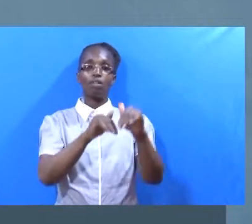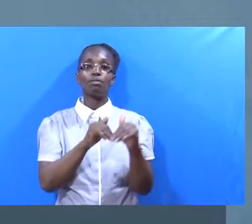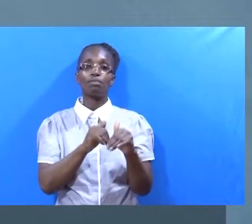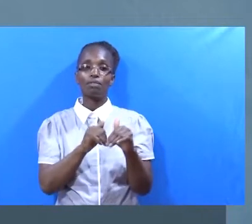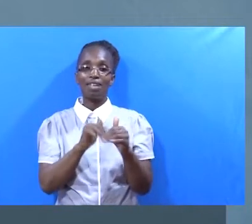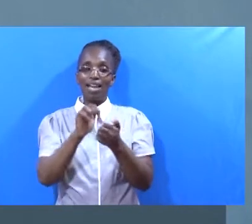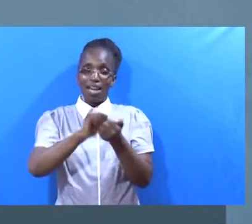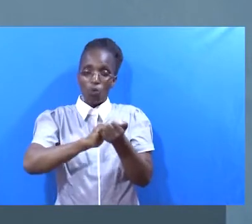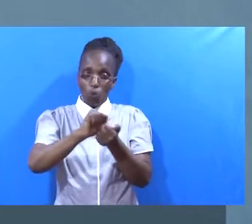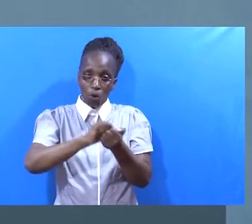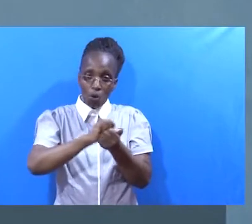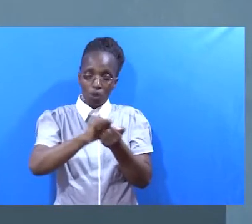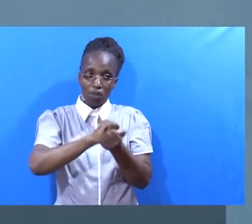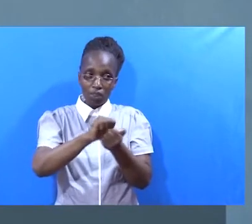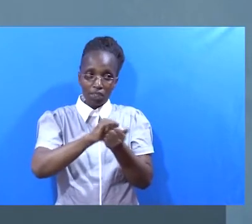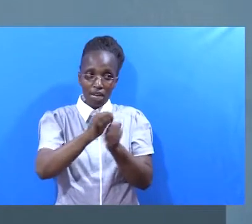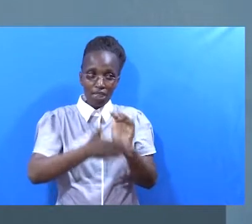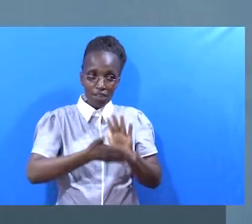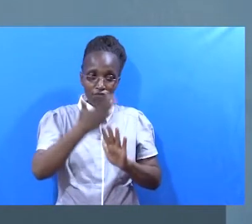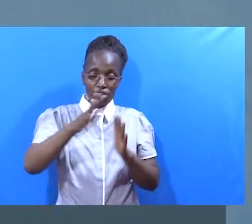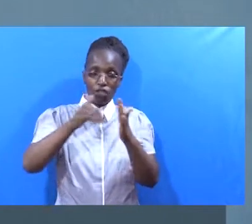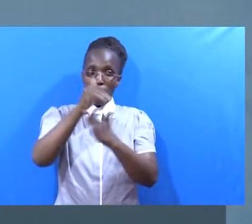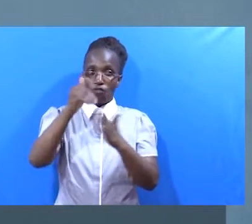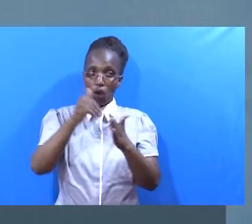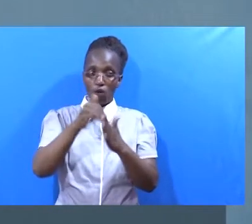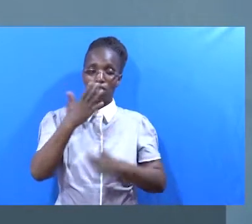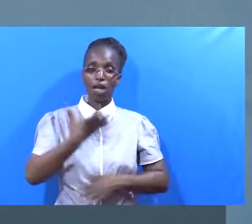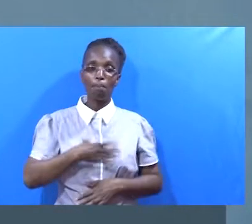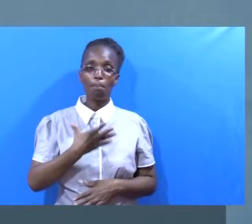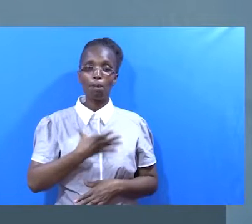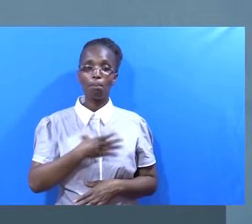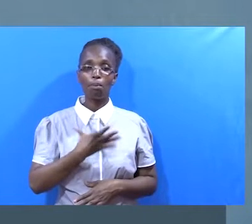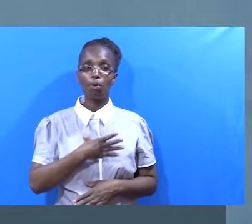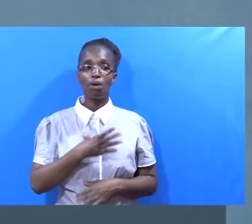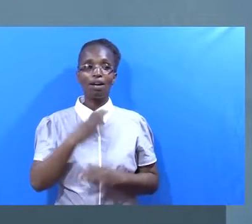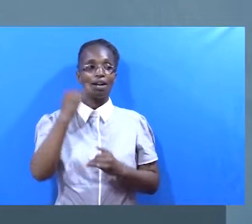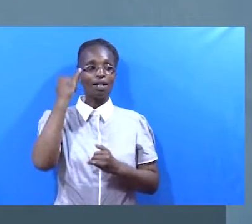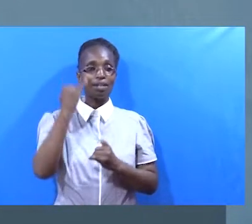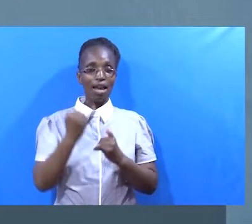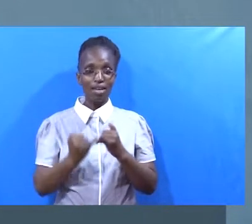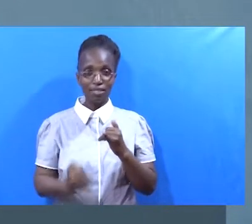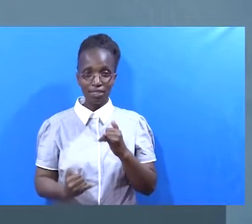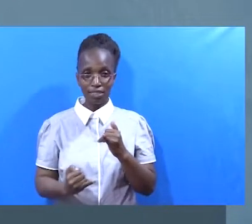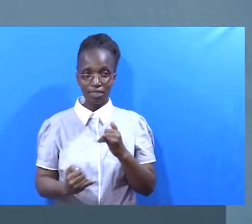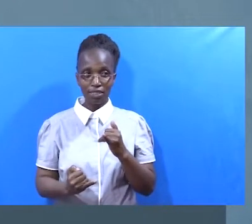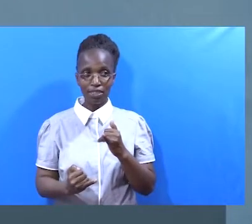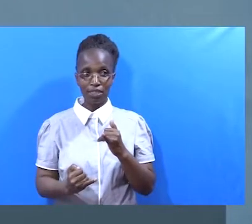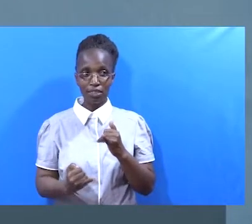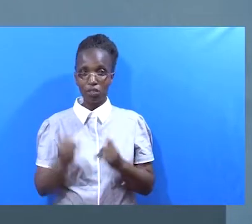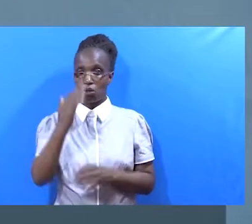mwinkine Akawatawatha wote Na mwisho akawapanguza na hata nanguwa zaki